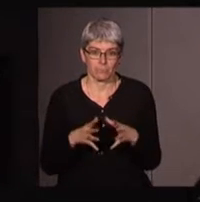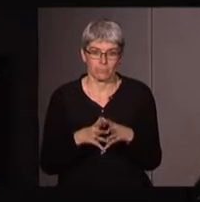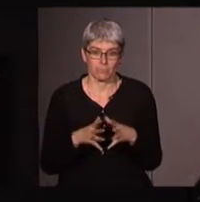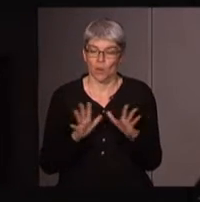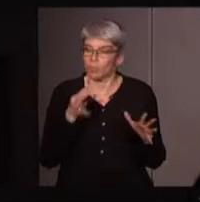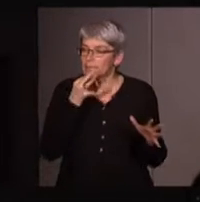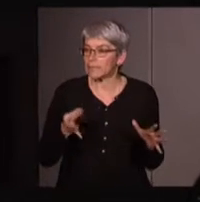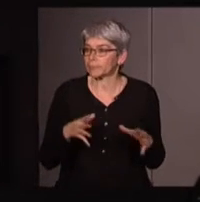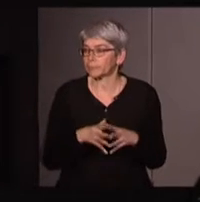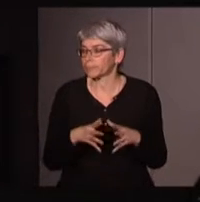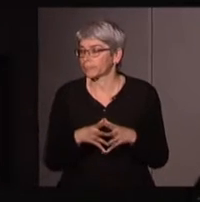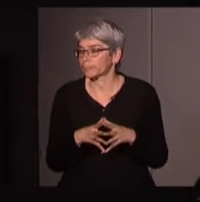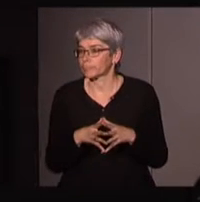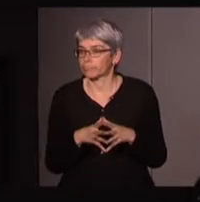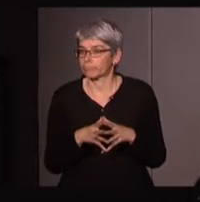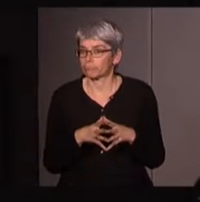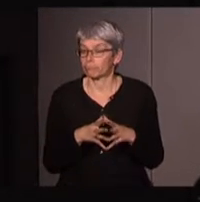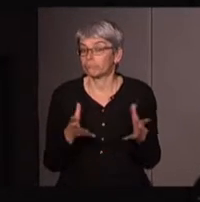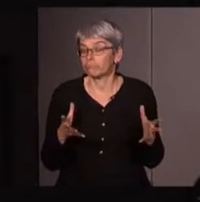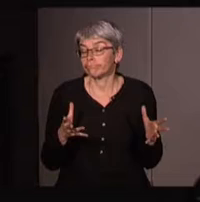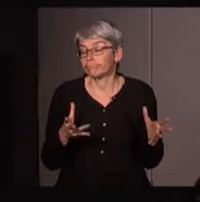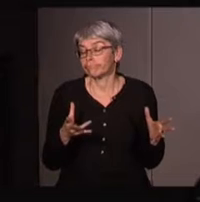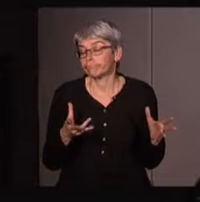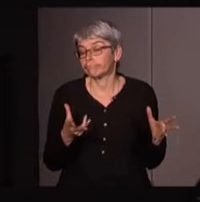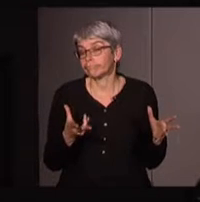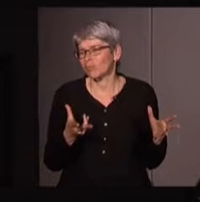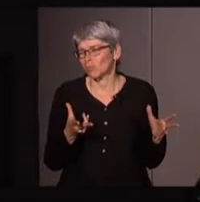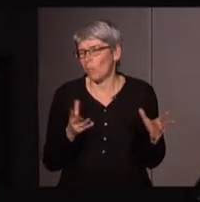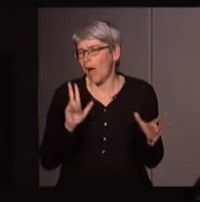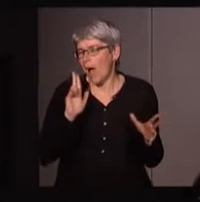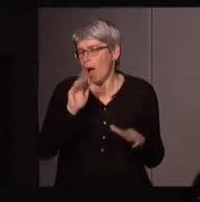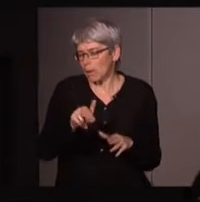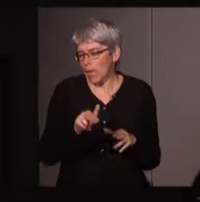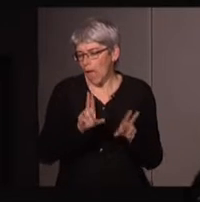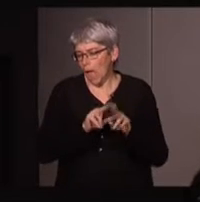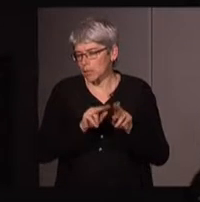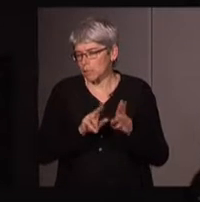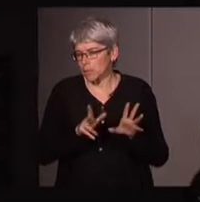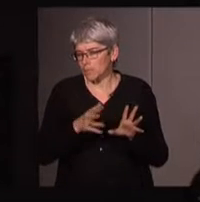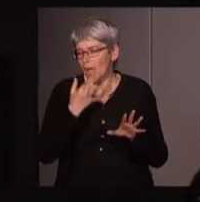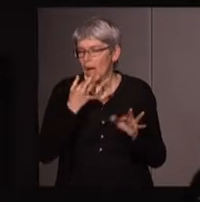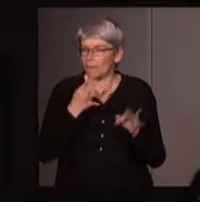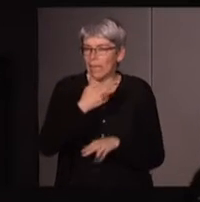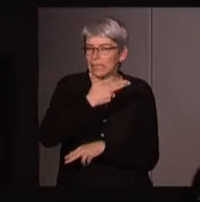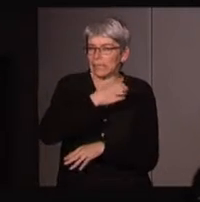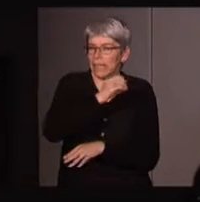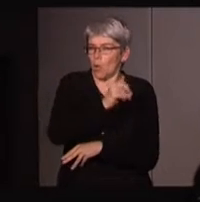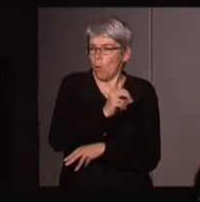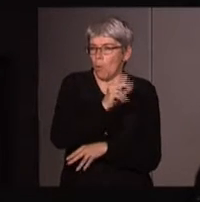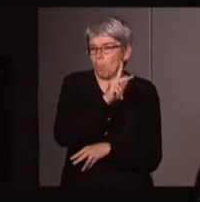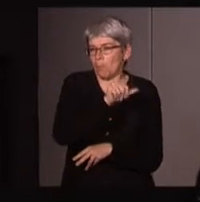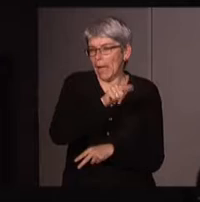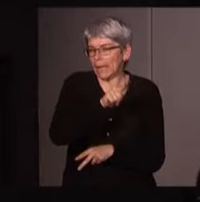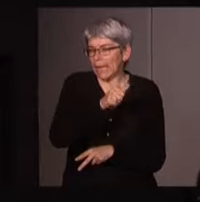comment dire, peut-être qu'une façon de le comprendre avant même de s'arrêter un petit peu plus longuement sur ce néo-paganisme, que la façon dont on